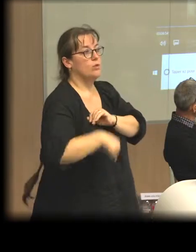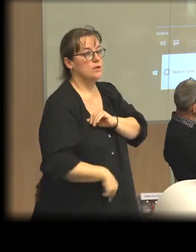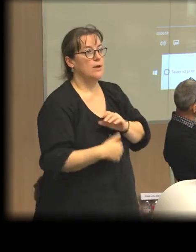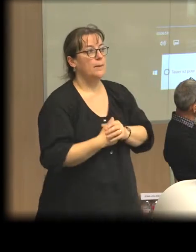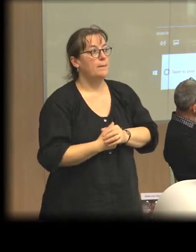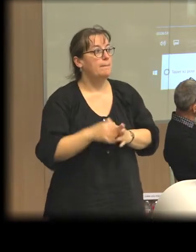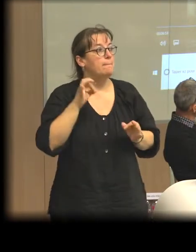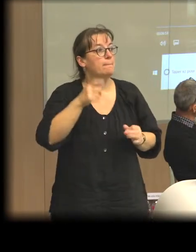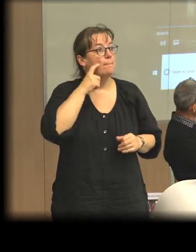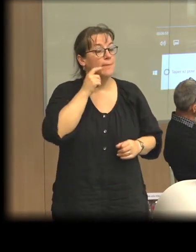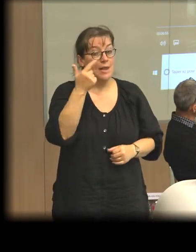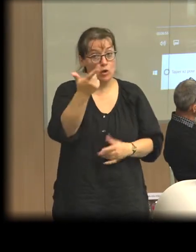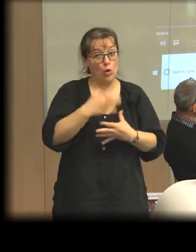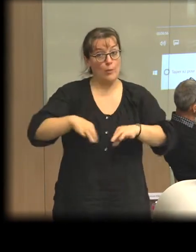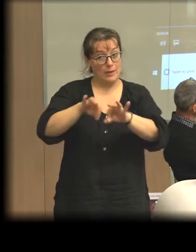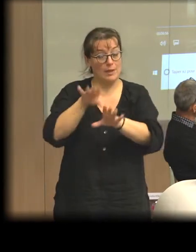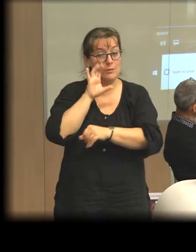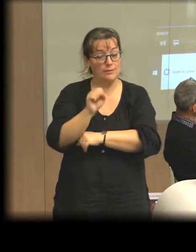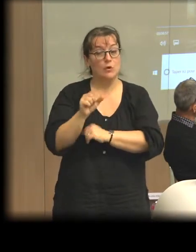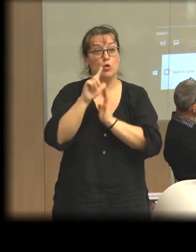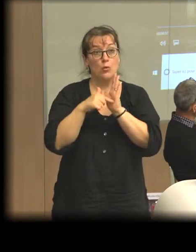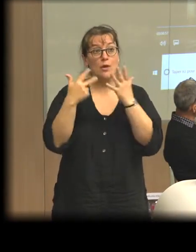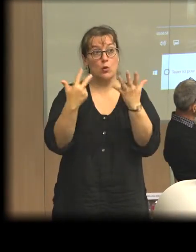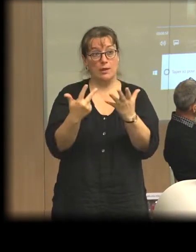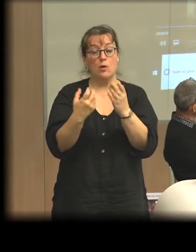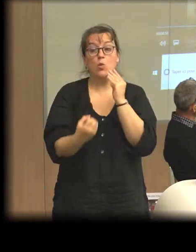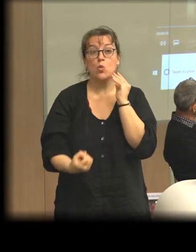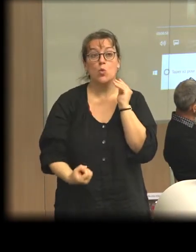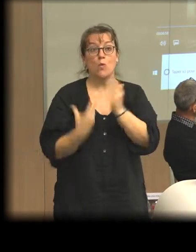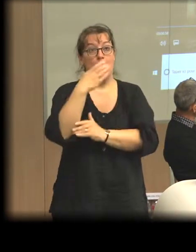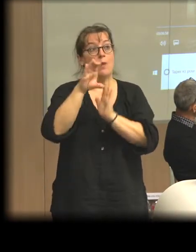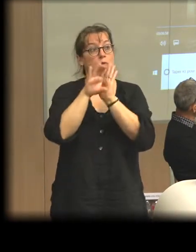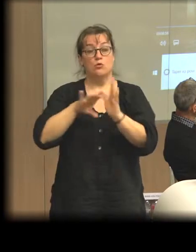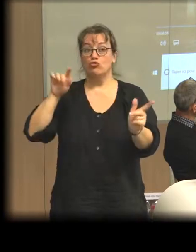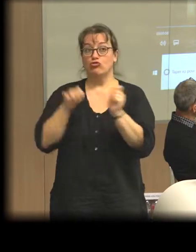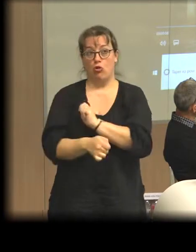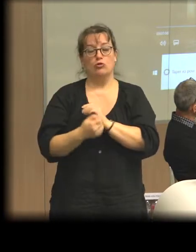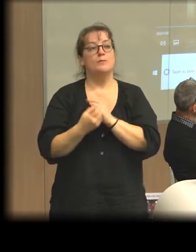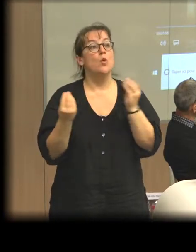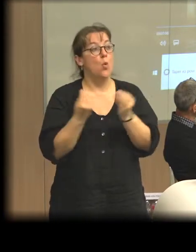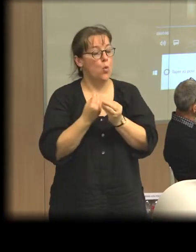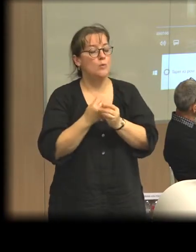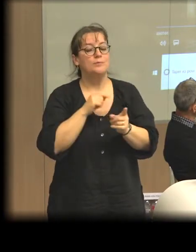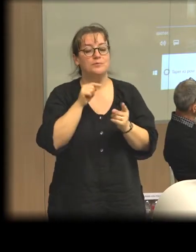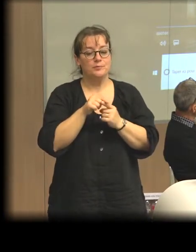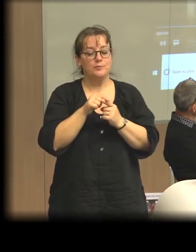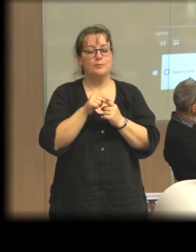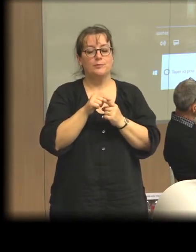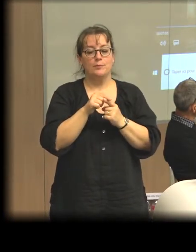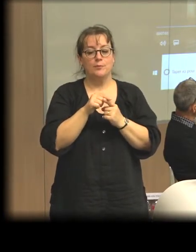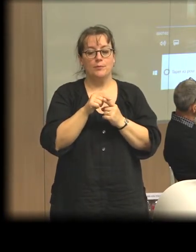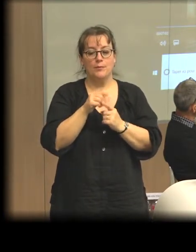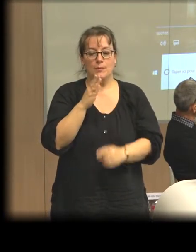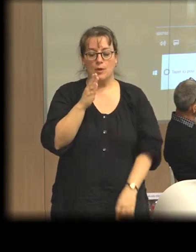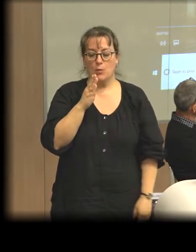une nouvelle constitution qui a été adoptée en 2008, la Bolivie et l'Équateur. Dans les deux cas, l